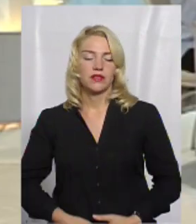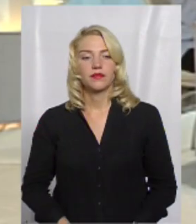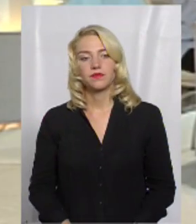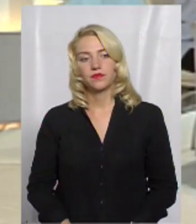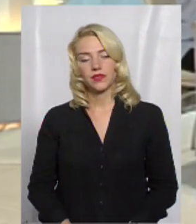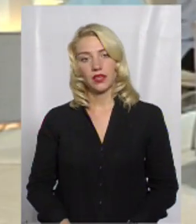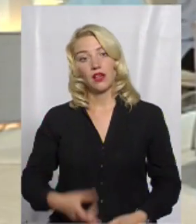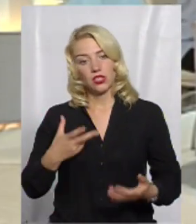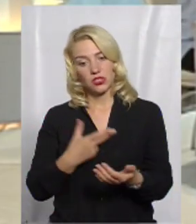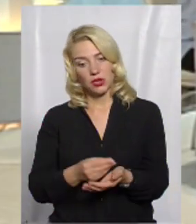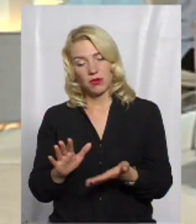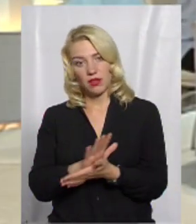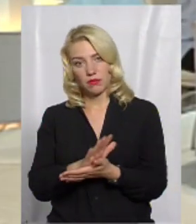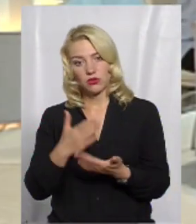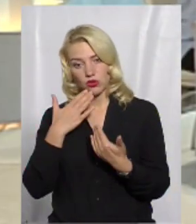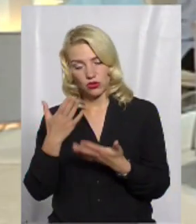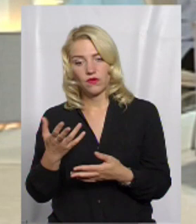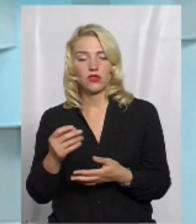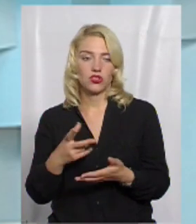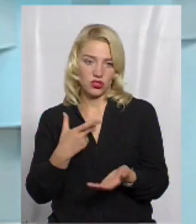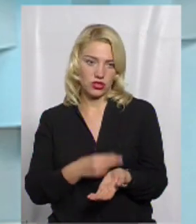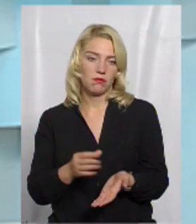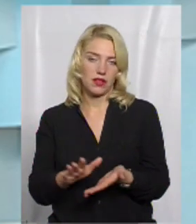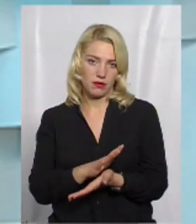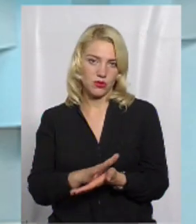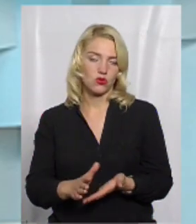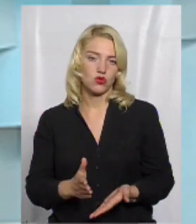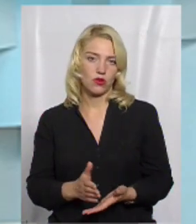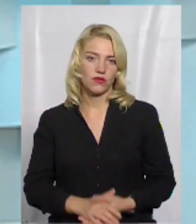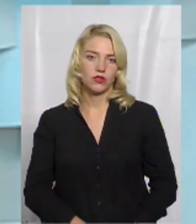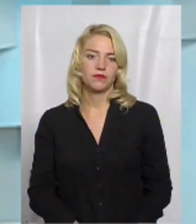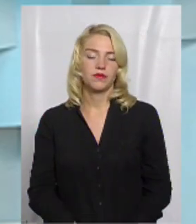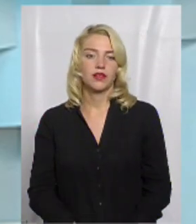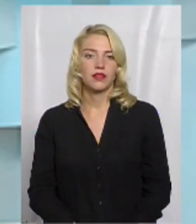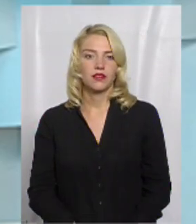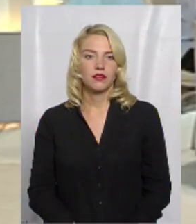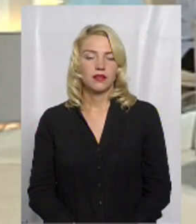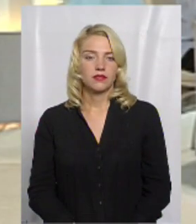Щеплення безкоштовне? Щеплення безкоштовне, так. Прекрасно.